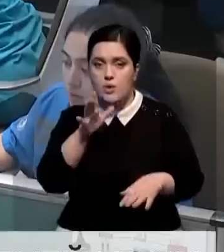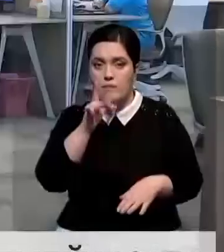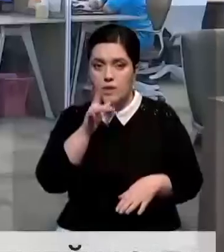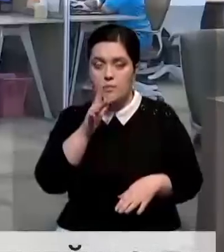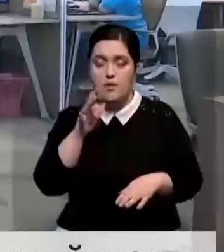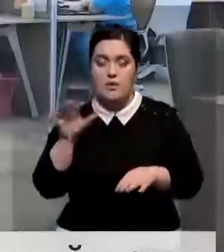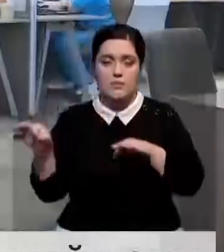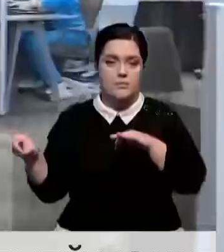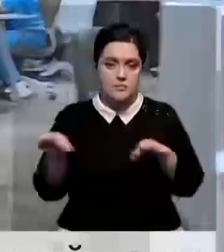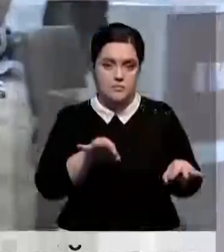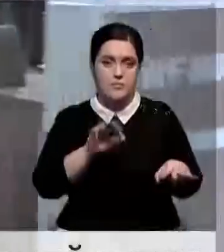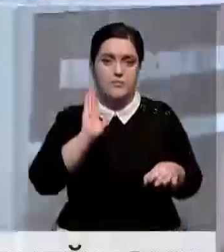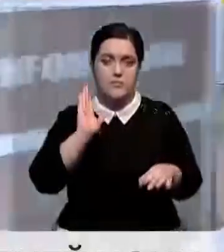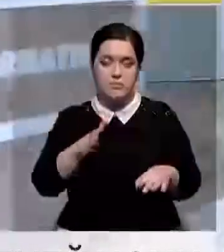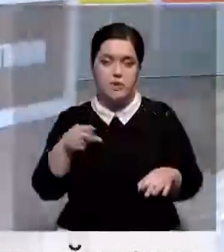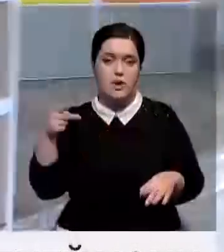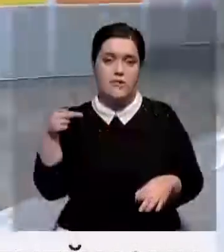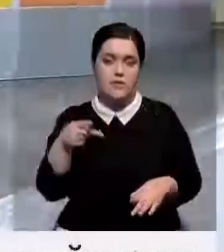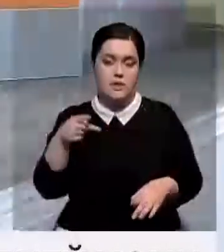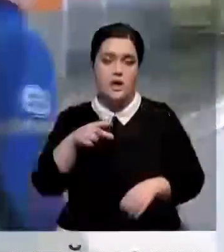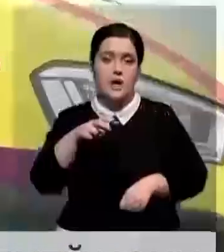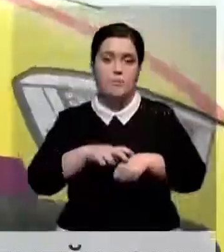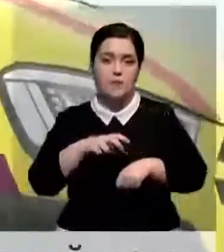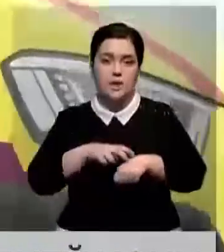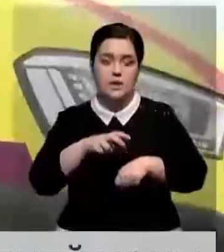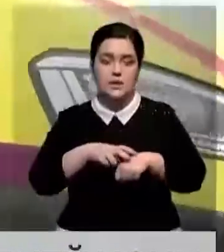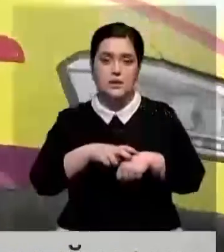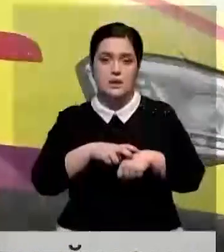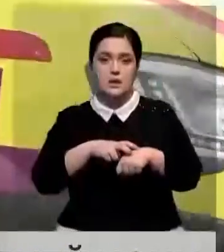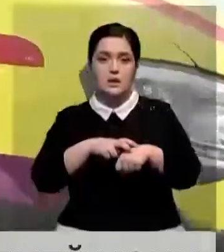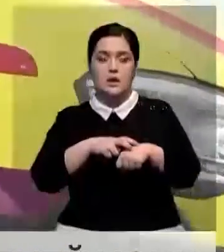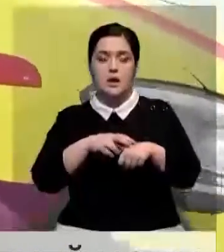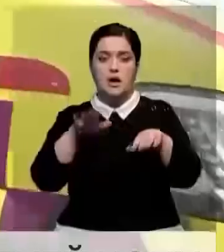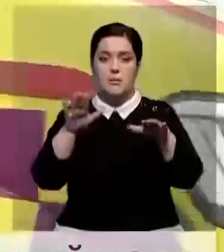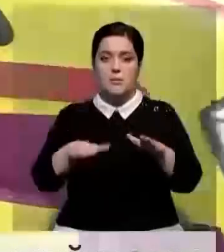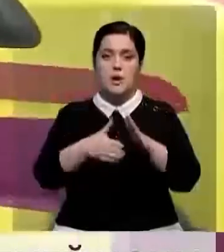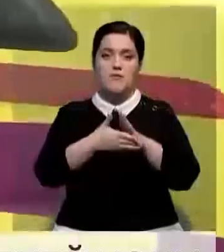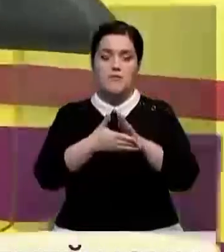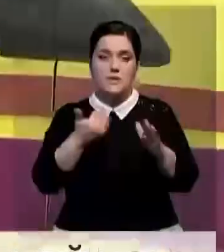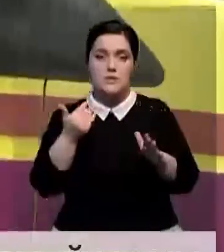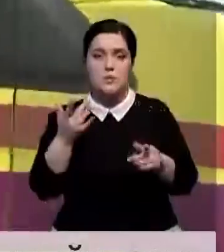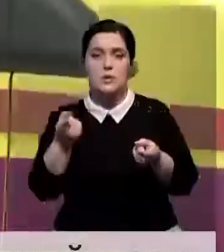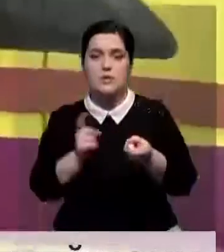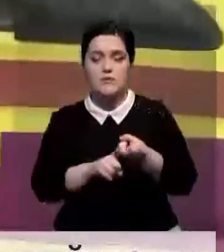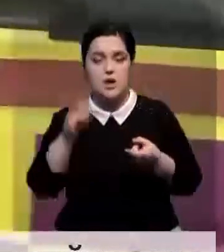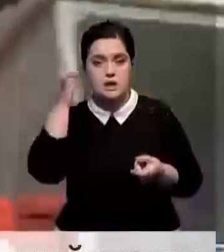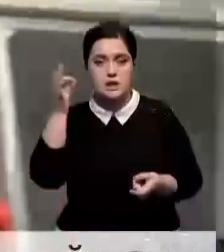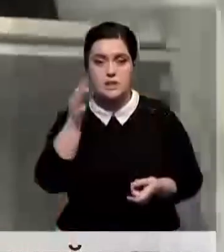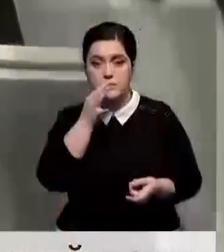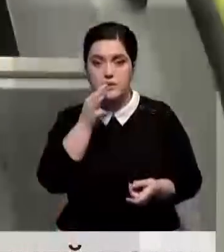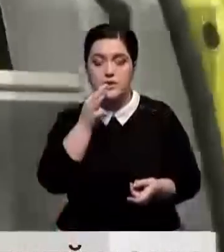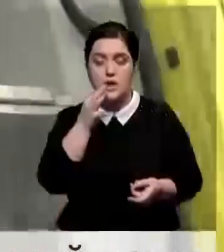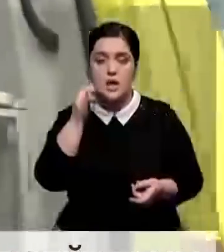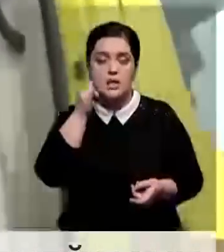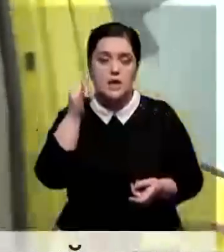пациентам готовы выехать почти 2000 медиков. Своевременное прибытие на место вызова обычно зависит от диспетчеров. Поэтому